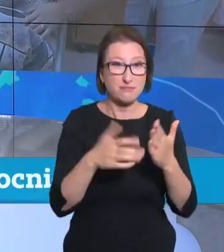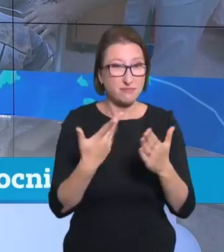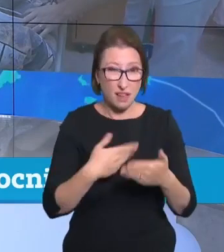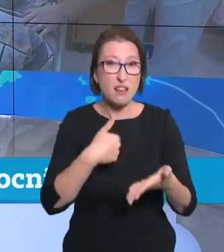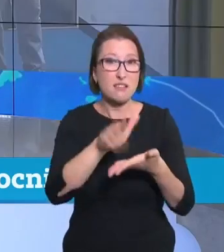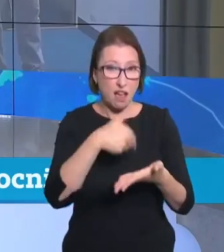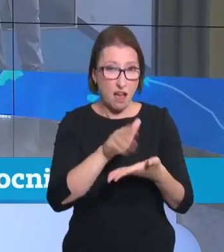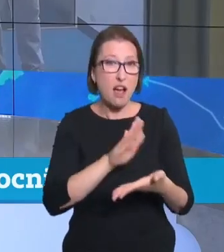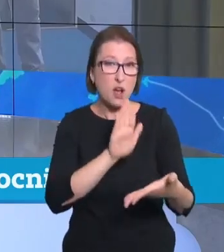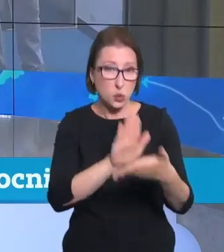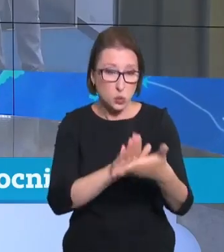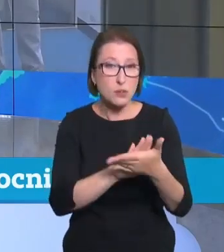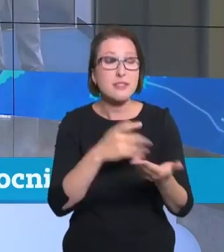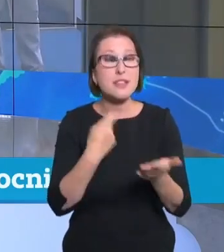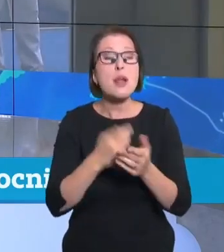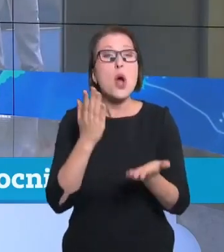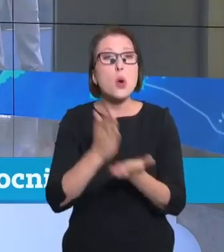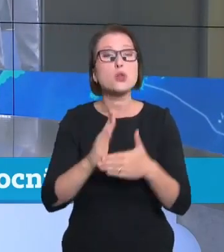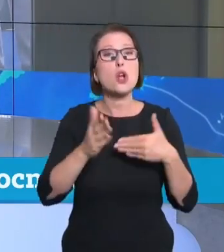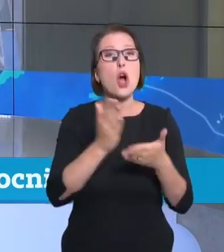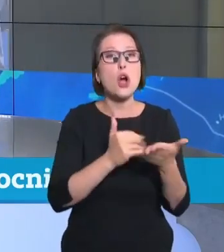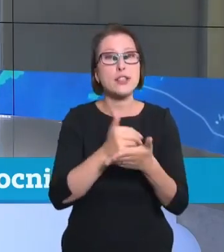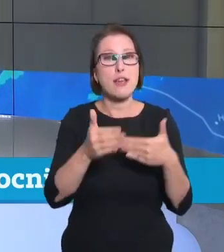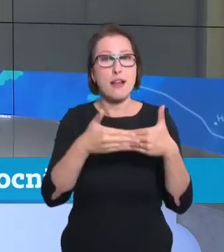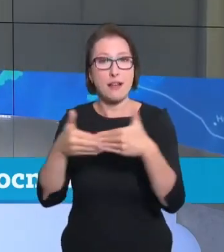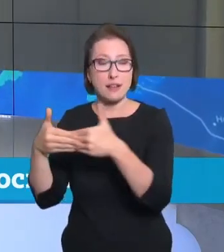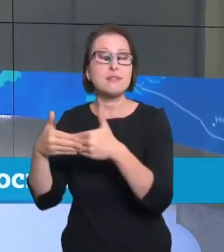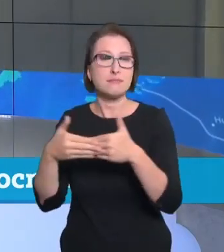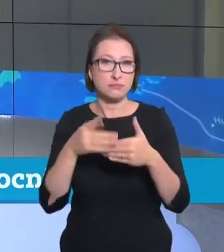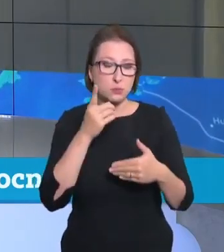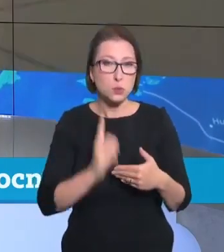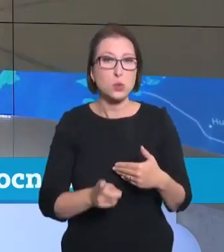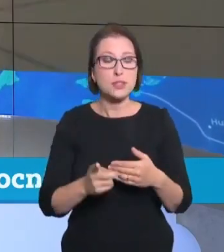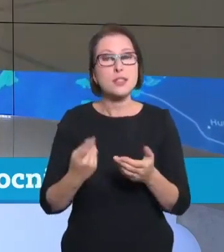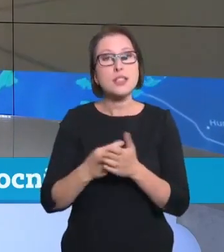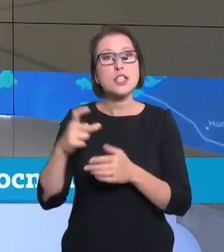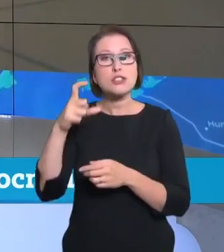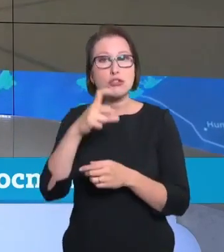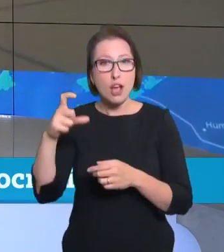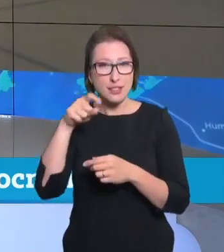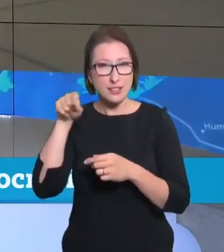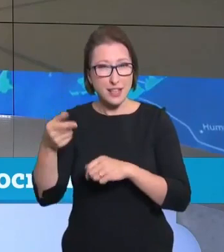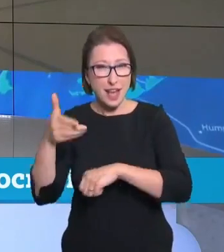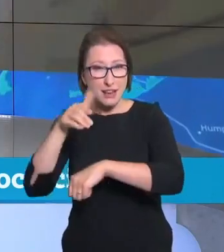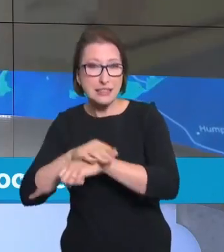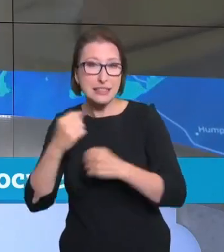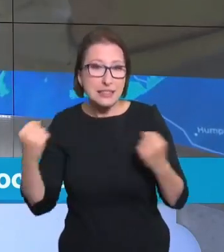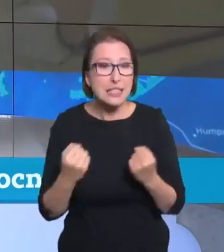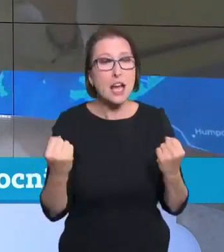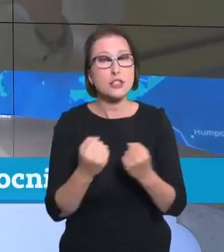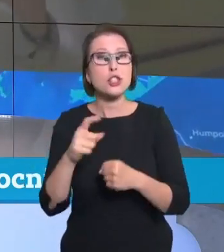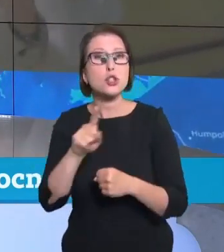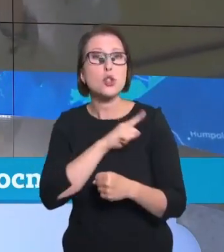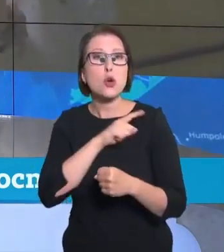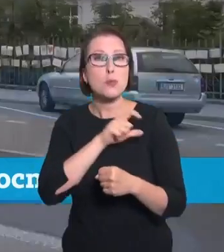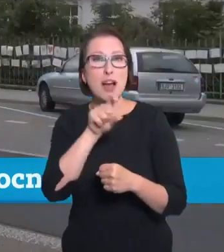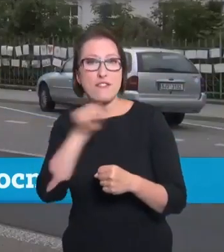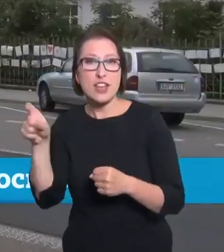zavírání některých oddělení. Čáslavská radnice se situaci v nemocnici snaží řešit angažováním soukromé společnosti.